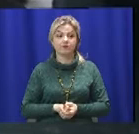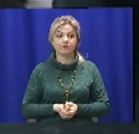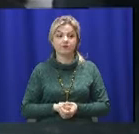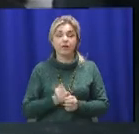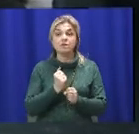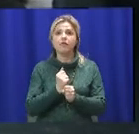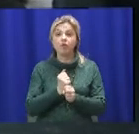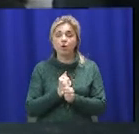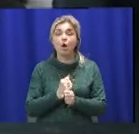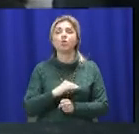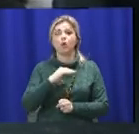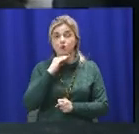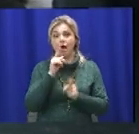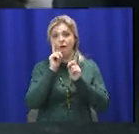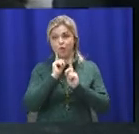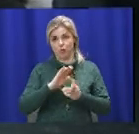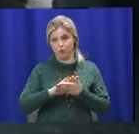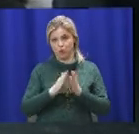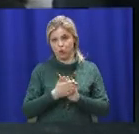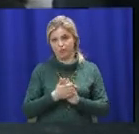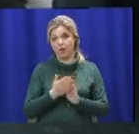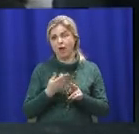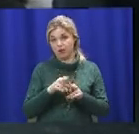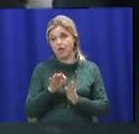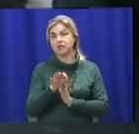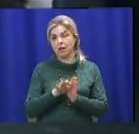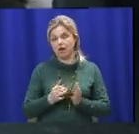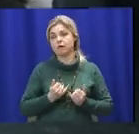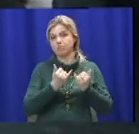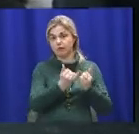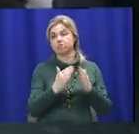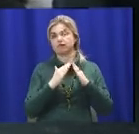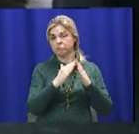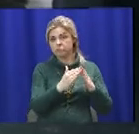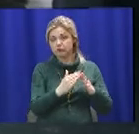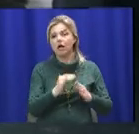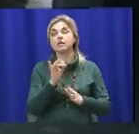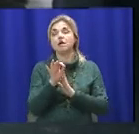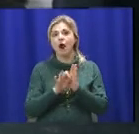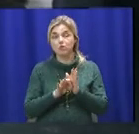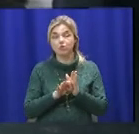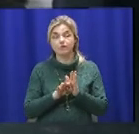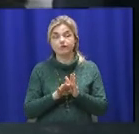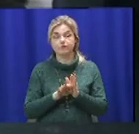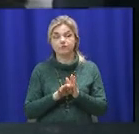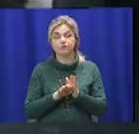создают достаточно комфортные условия. Это сразу же предоставление жилья, это сразу же